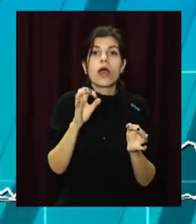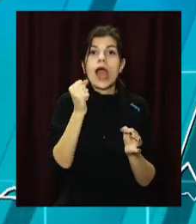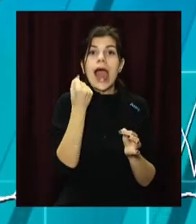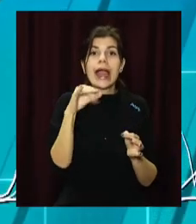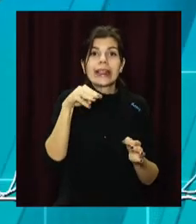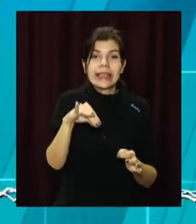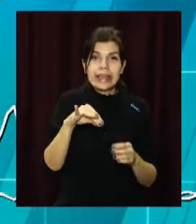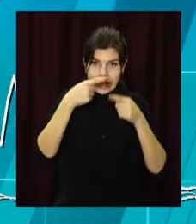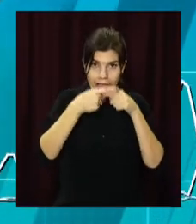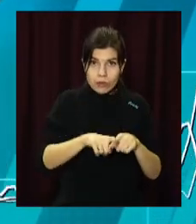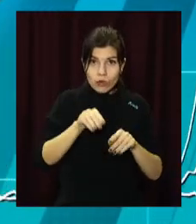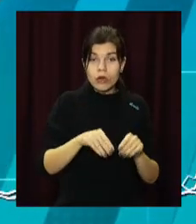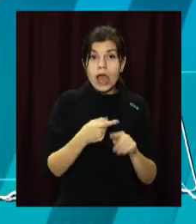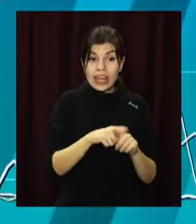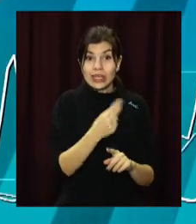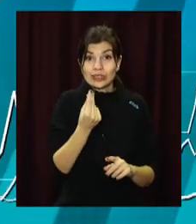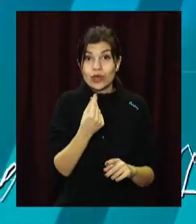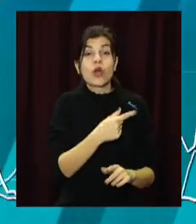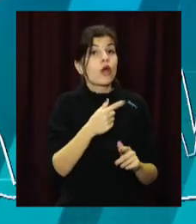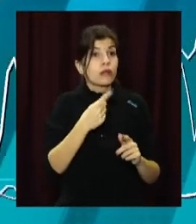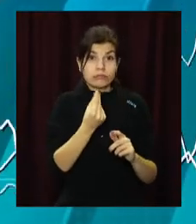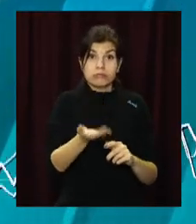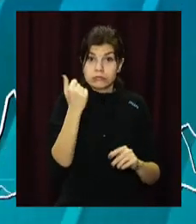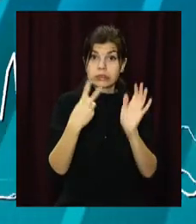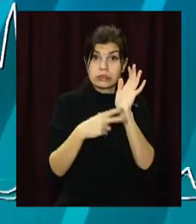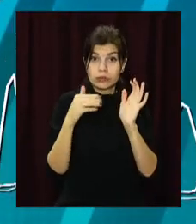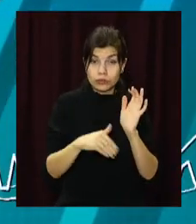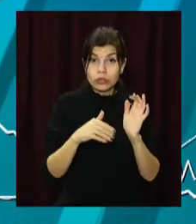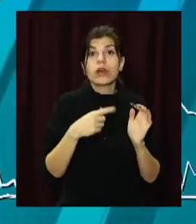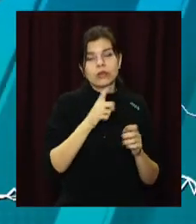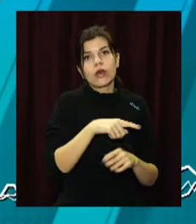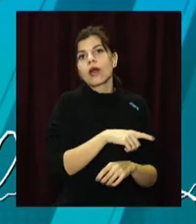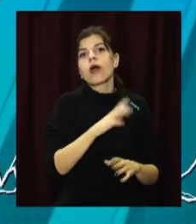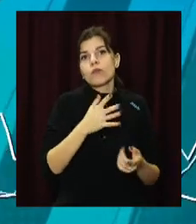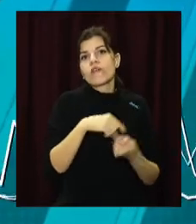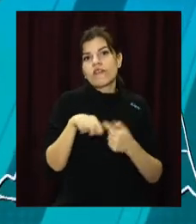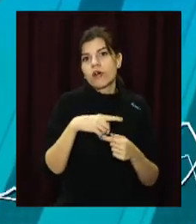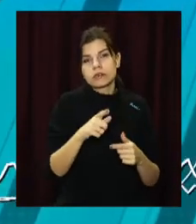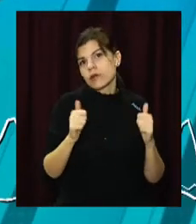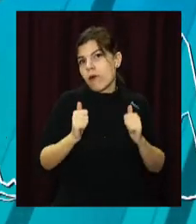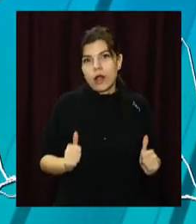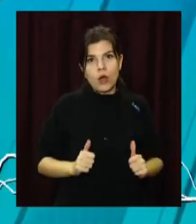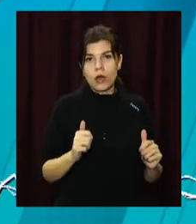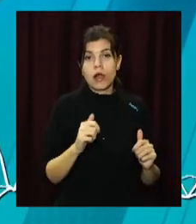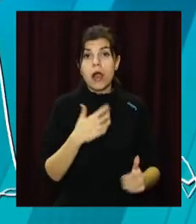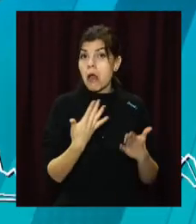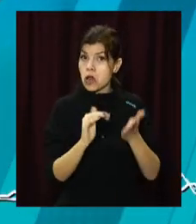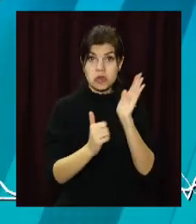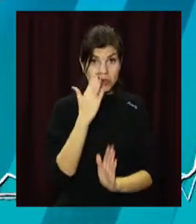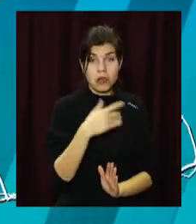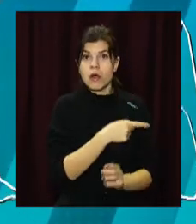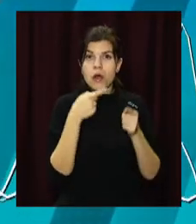-технологій. За цю суму фігуранти гарантували чоловіку можливість безперешкодного ведення бізнесу. У разі відмови потрапілими